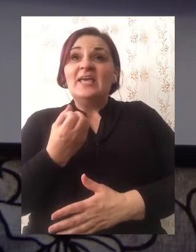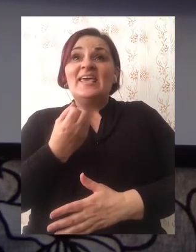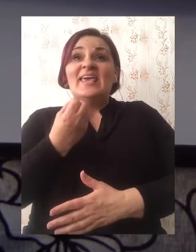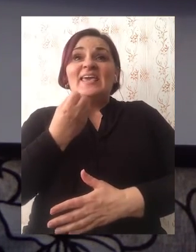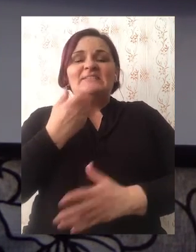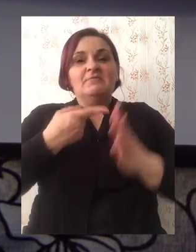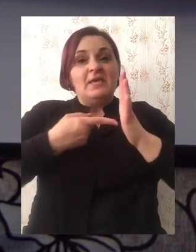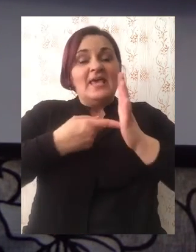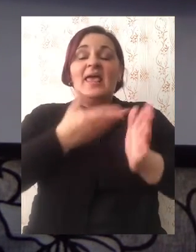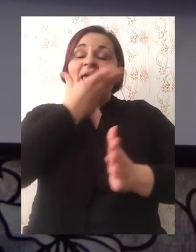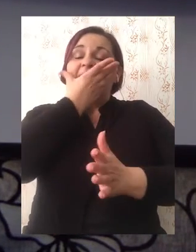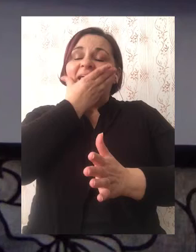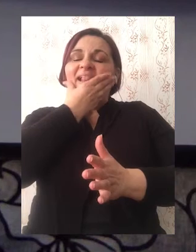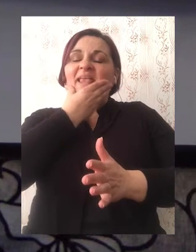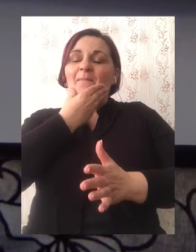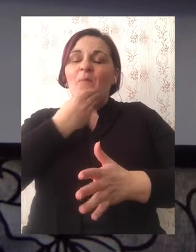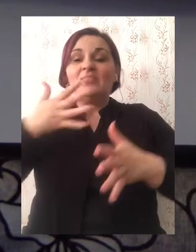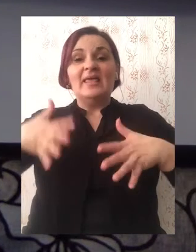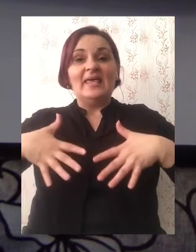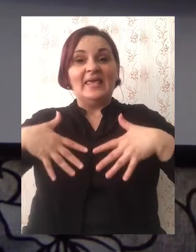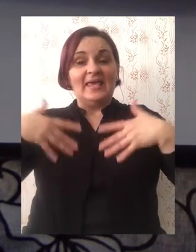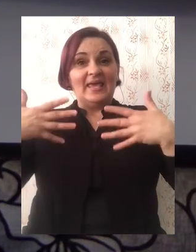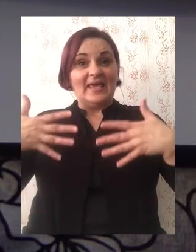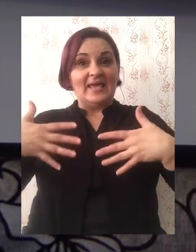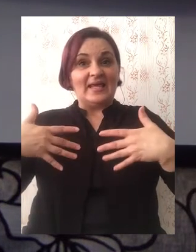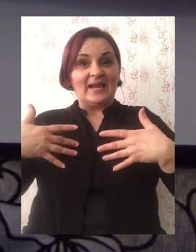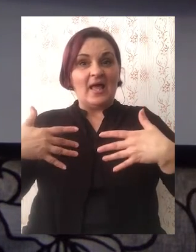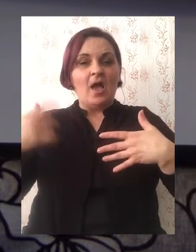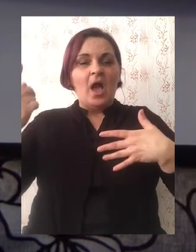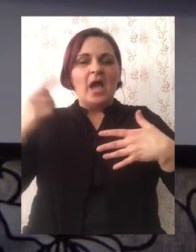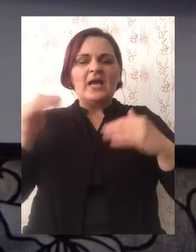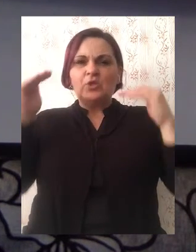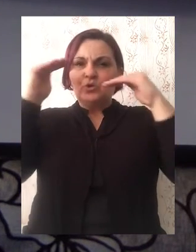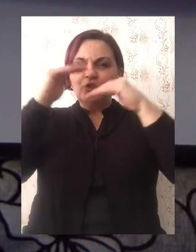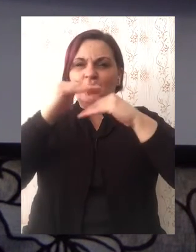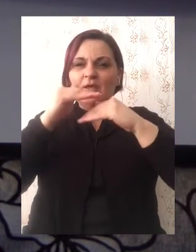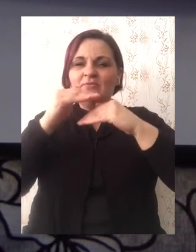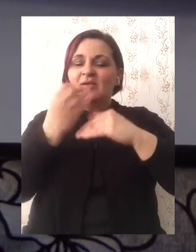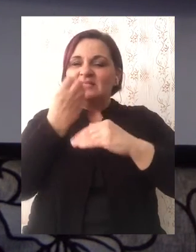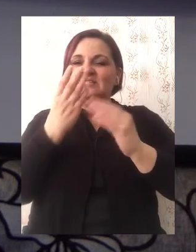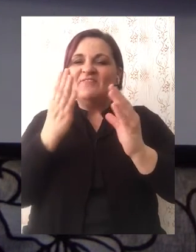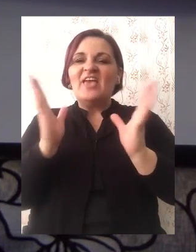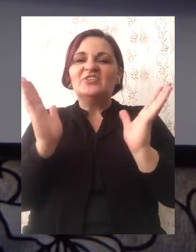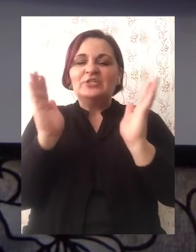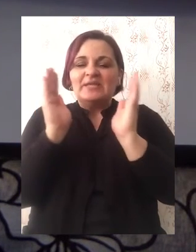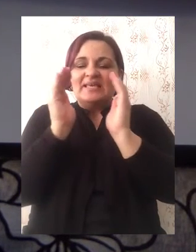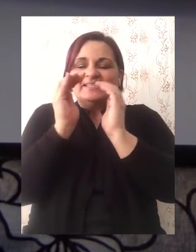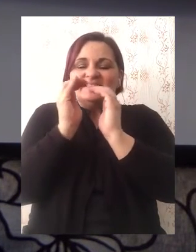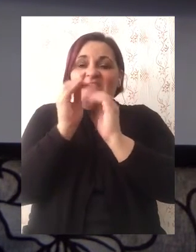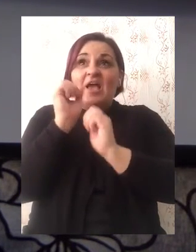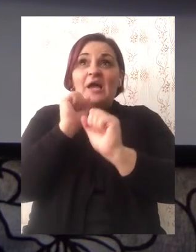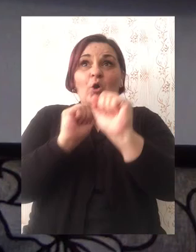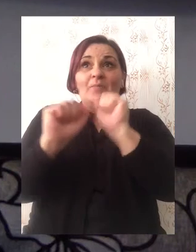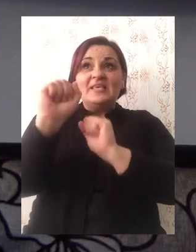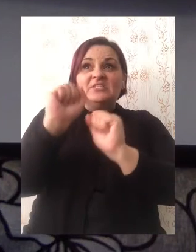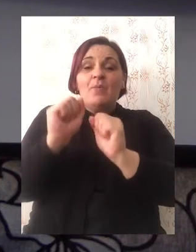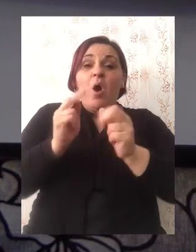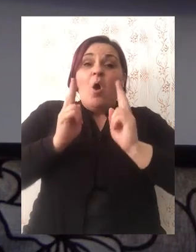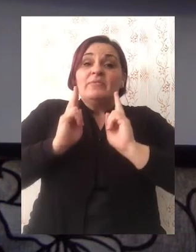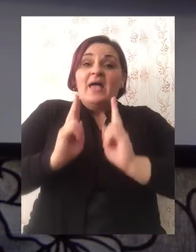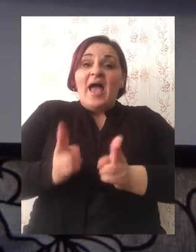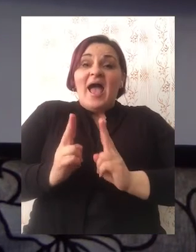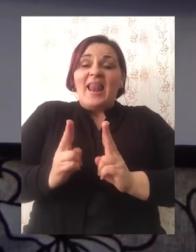Cvijeće je simbol ljepote i radosti. Kad padne noć, cvijeće se zatvara kako bi se zaštitilo od